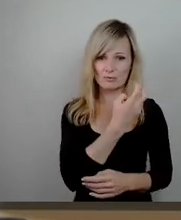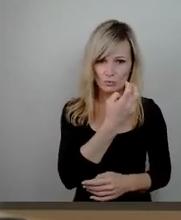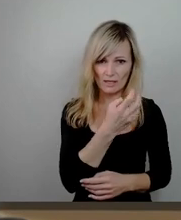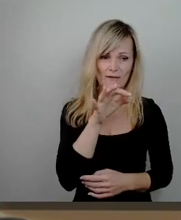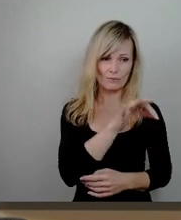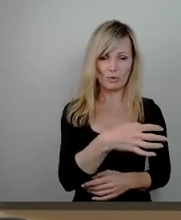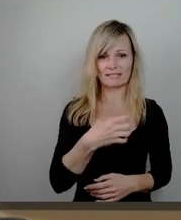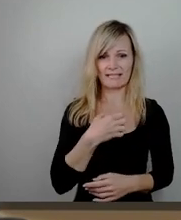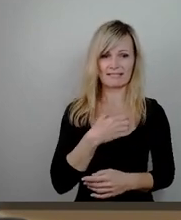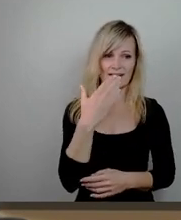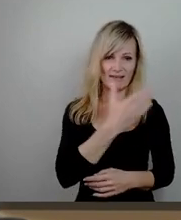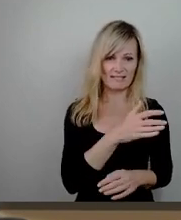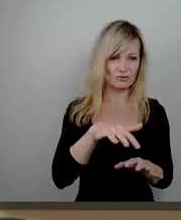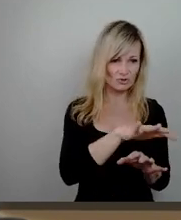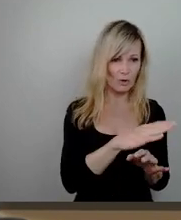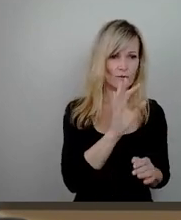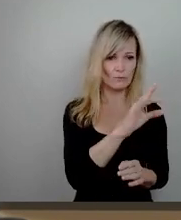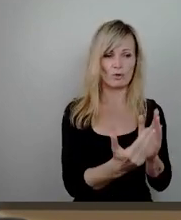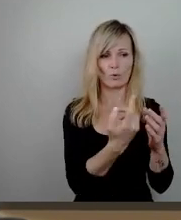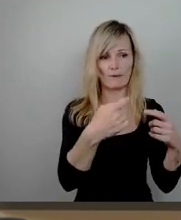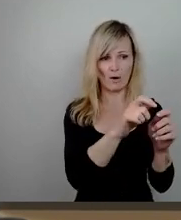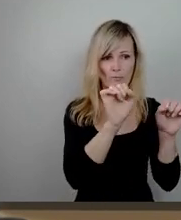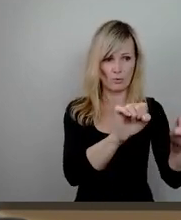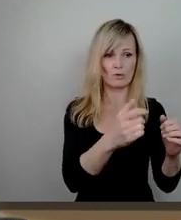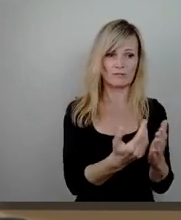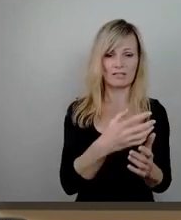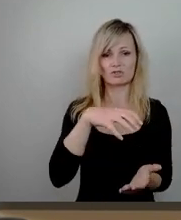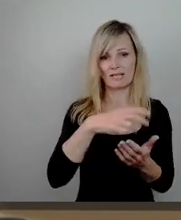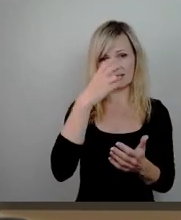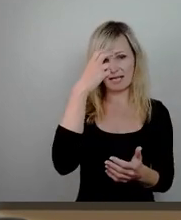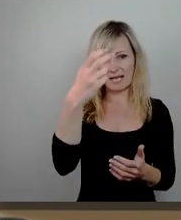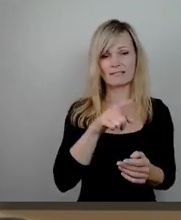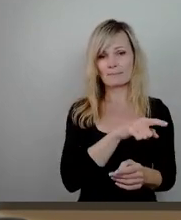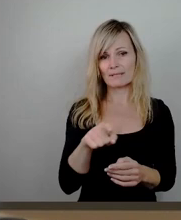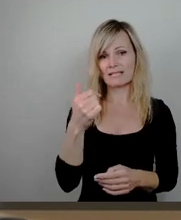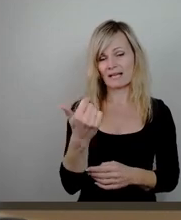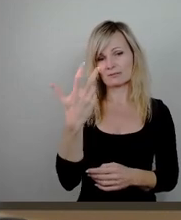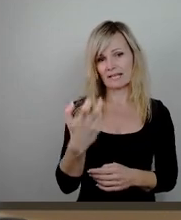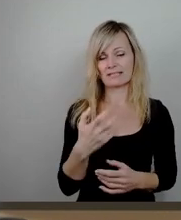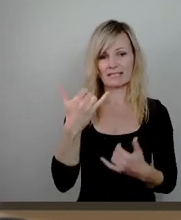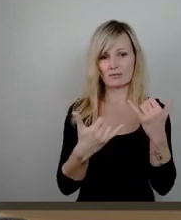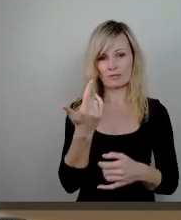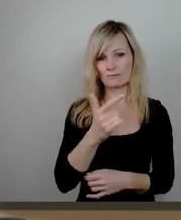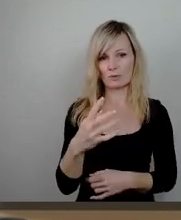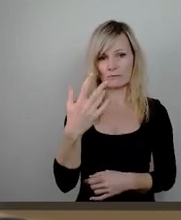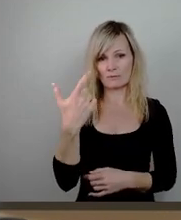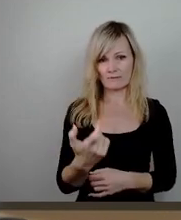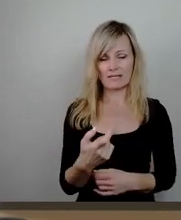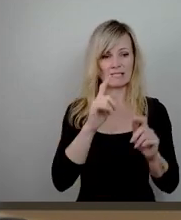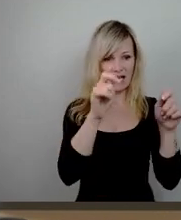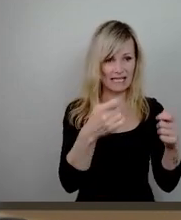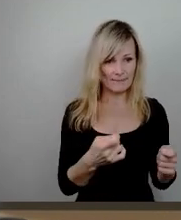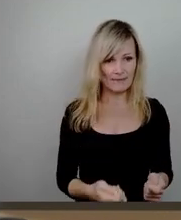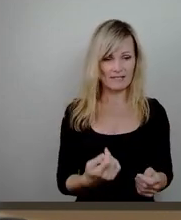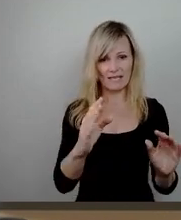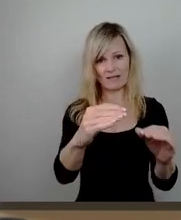durchzuführen und dem Stadtrat über die Ergebnisse bis zum 31. Januar 2025 zu informieren.